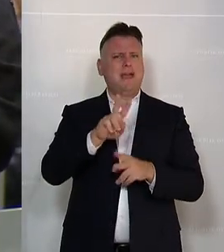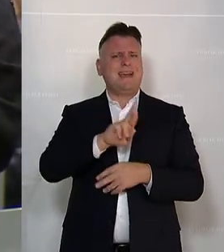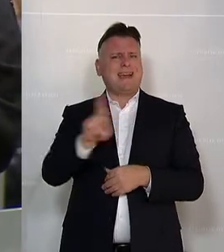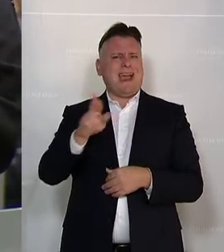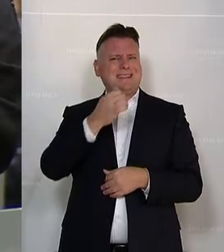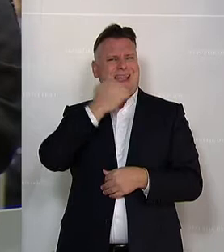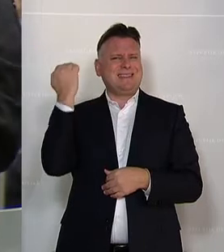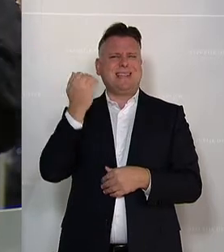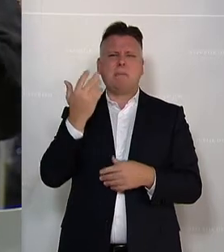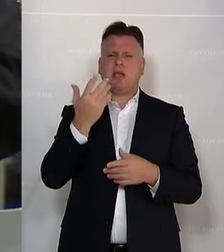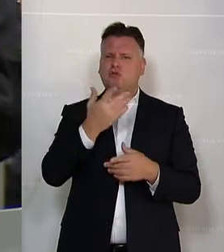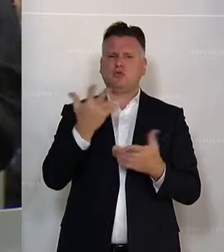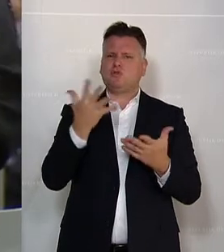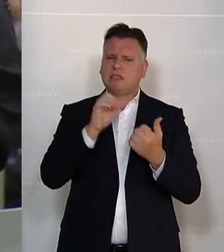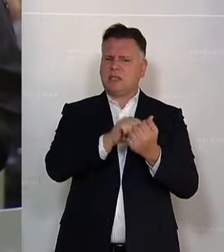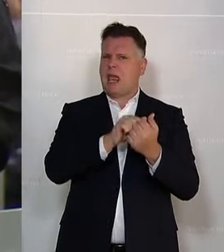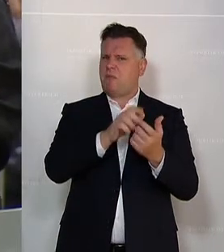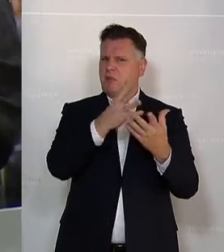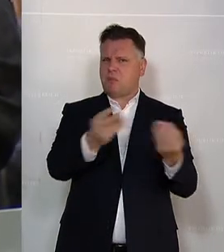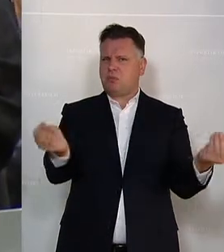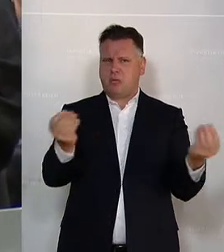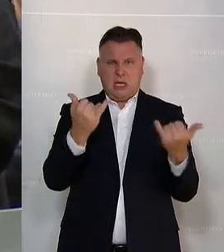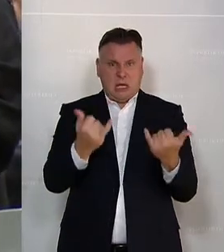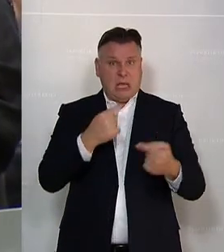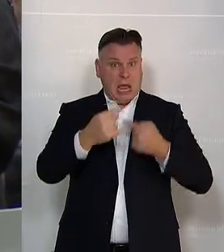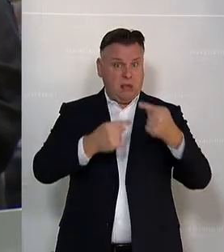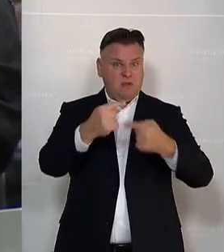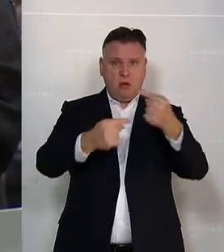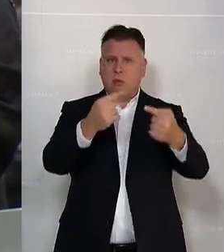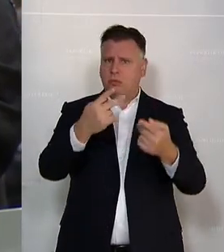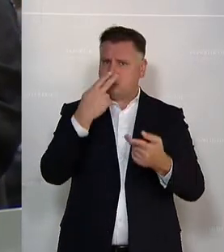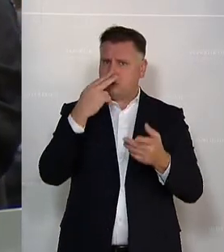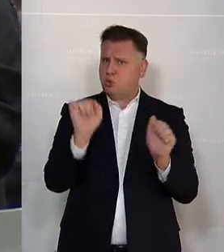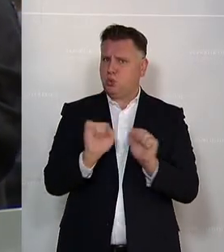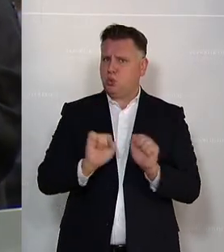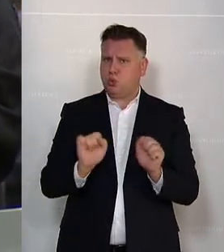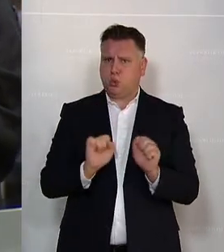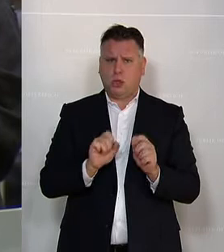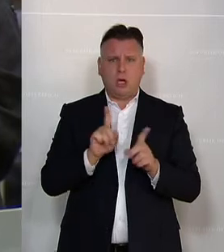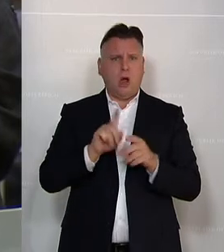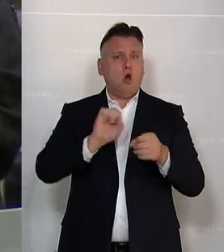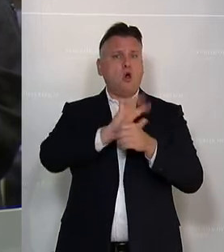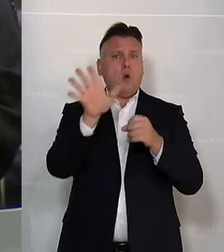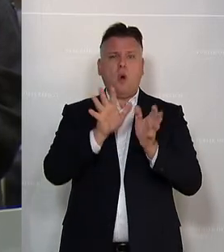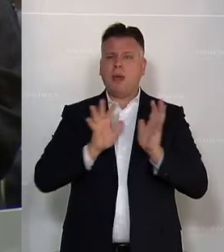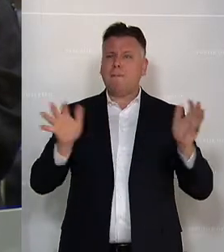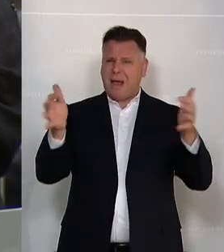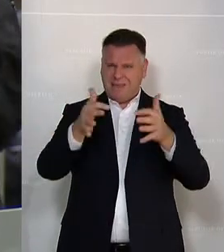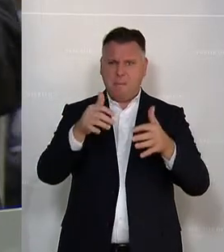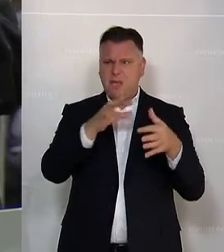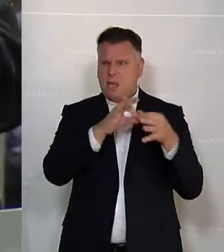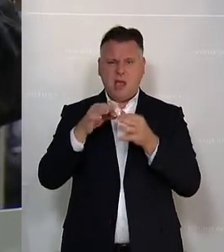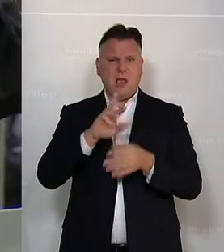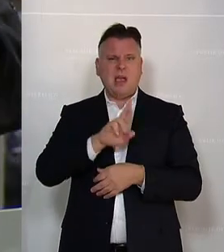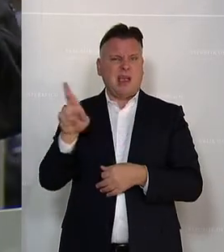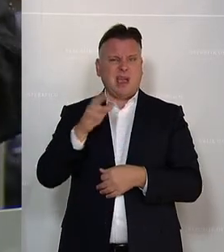treffen, um die besorgniserregenden aktuellen Entwicklungen im Zusammenhang mit der Corona-Pandemie zu begegnen,